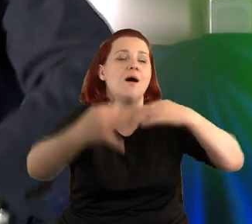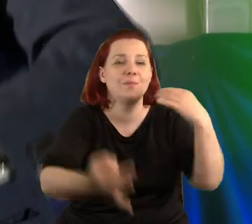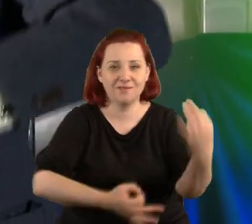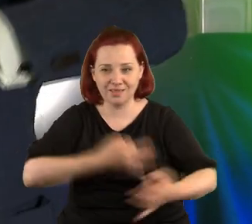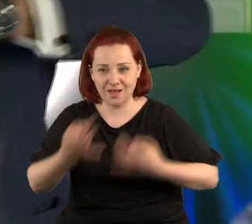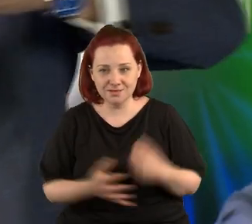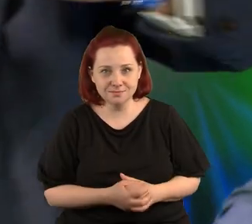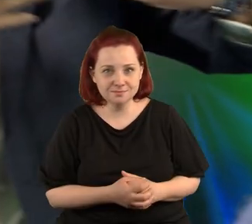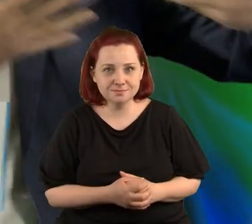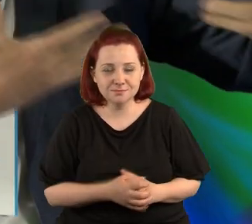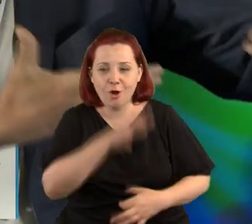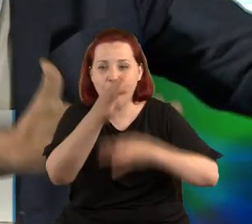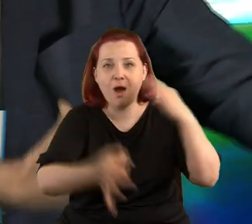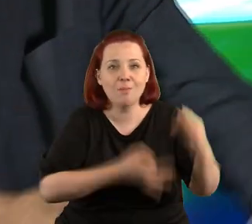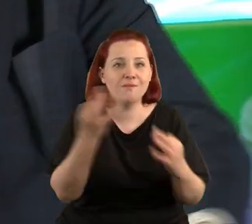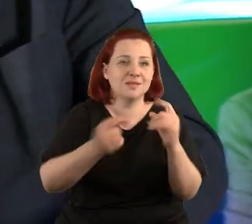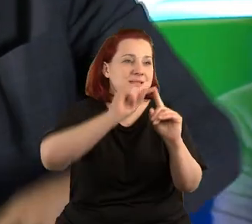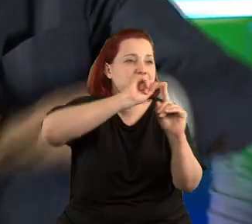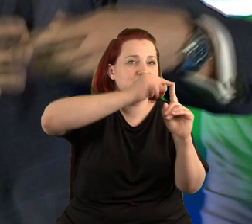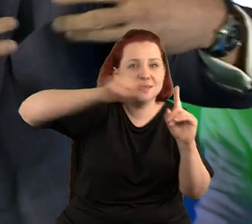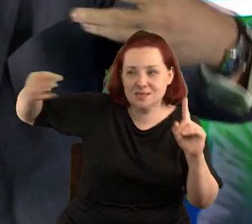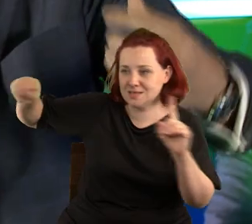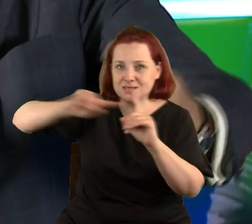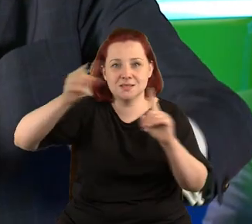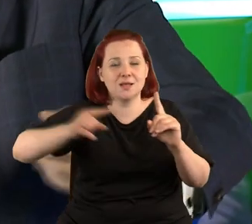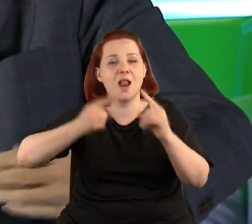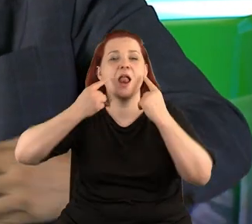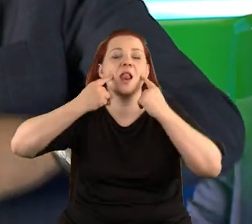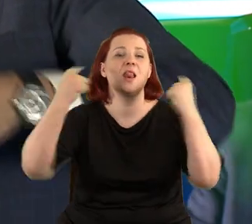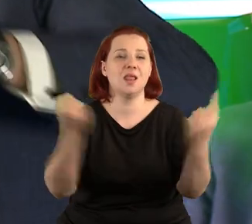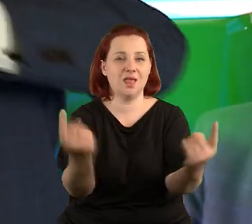my potrzebujemy narracji, my potrzebujemy legend,